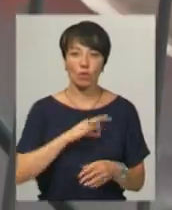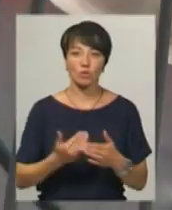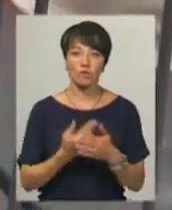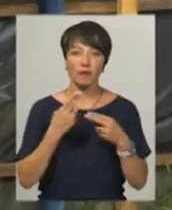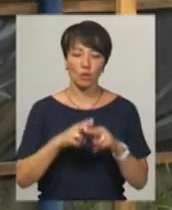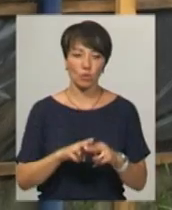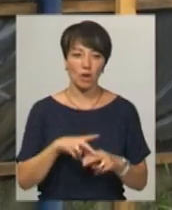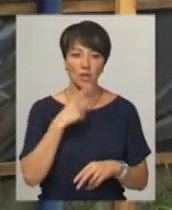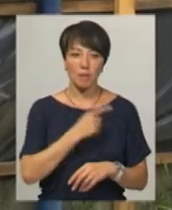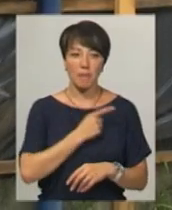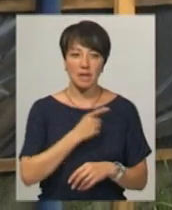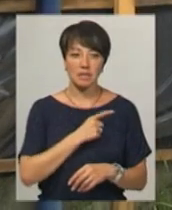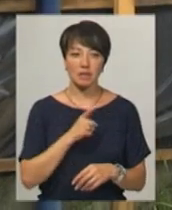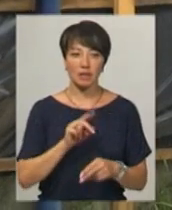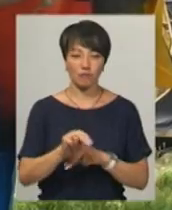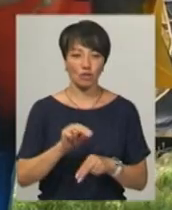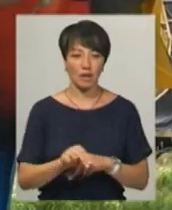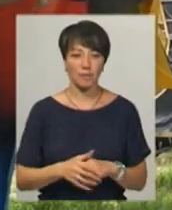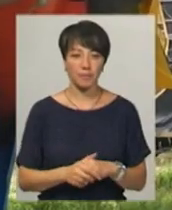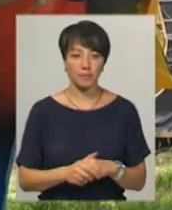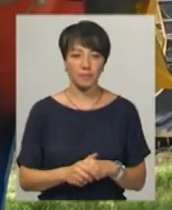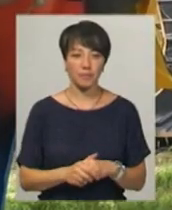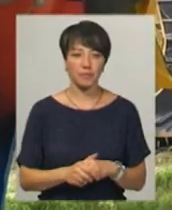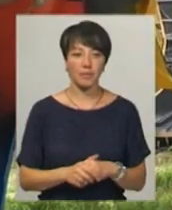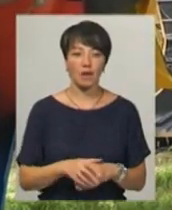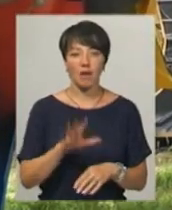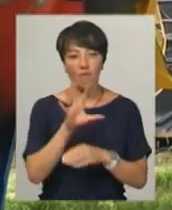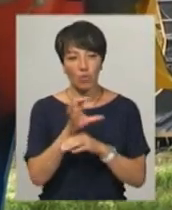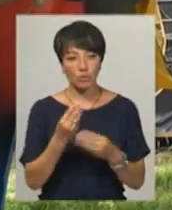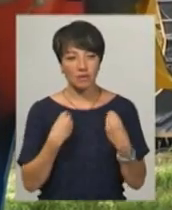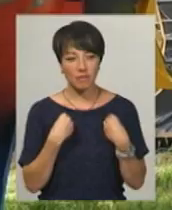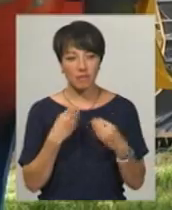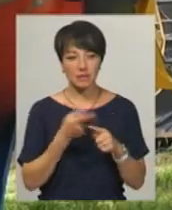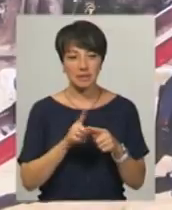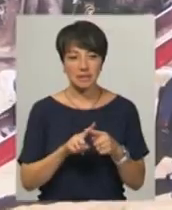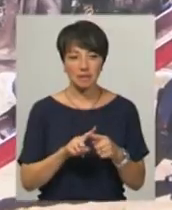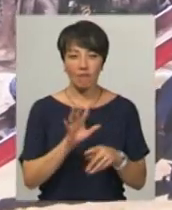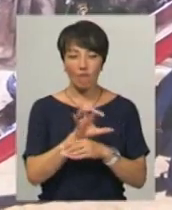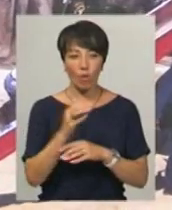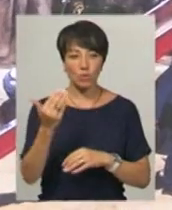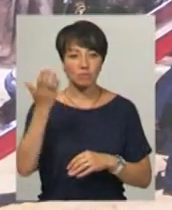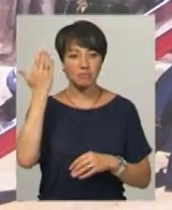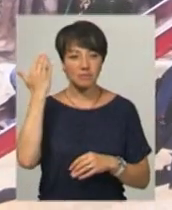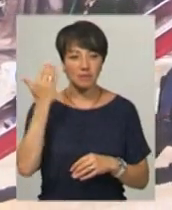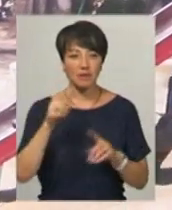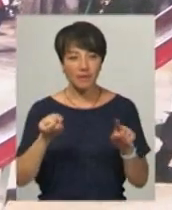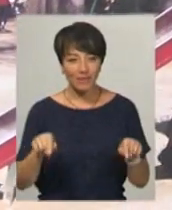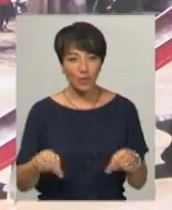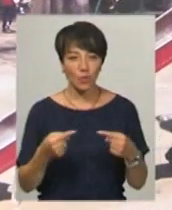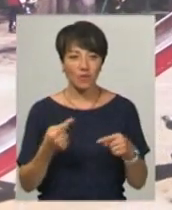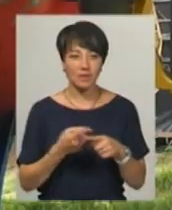каже майстер виробничого навчання Олександр Холодюк. Нам давали фотографії, і ми відновляємо